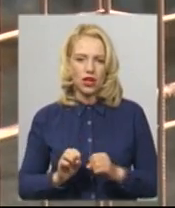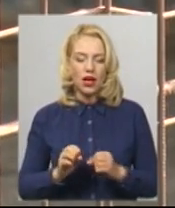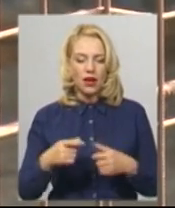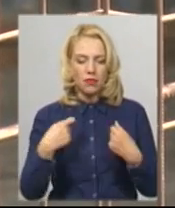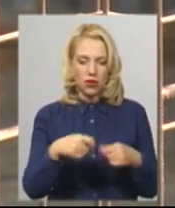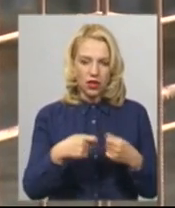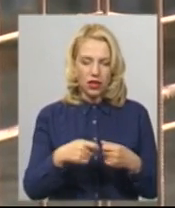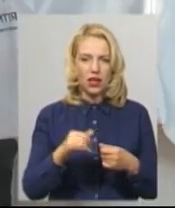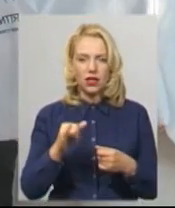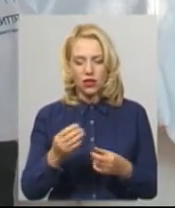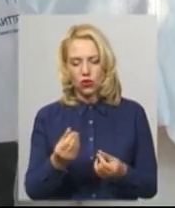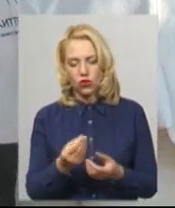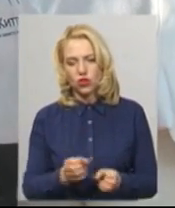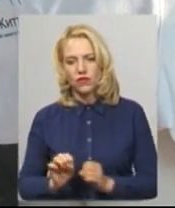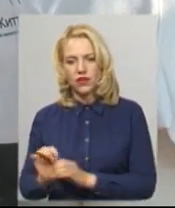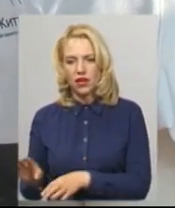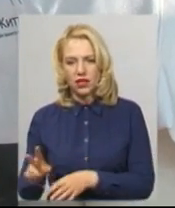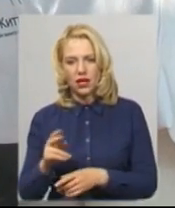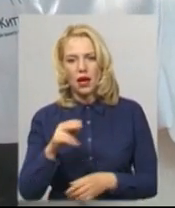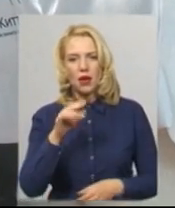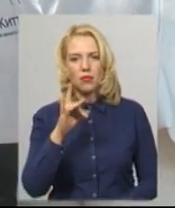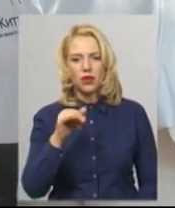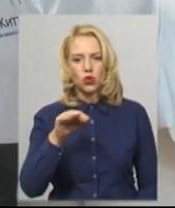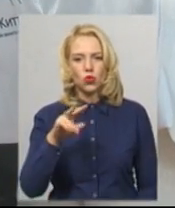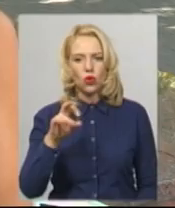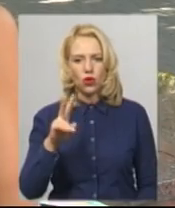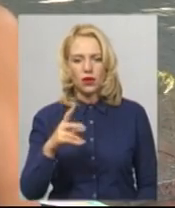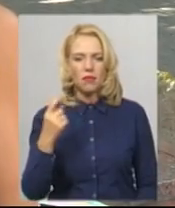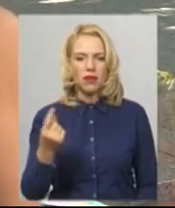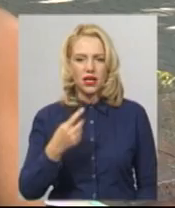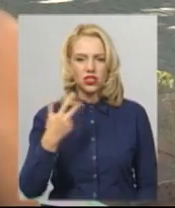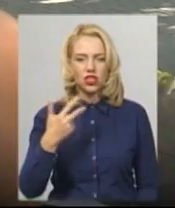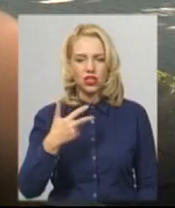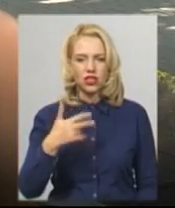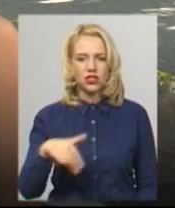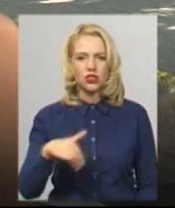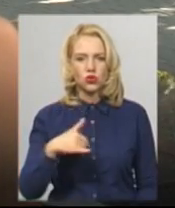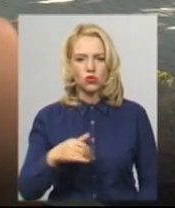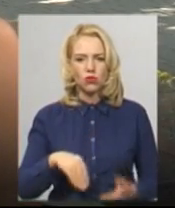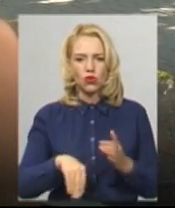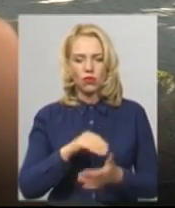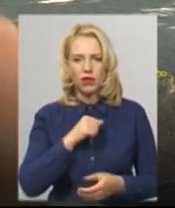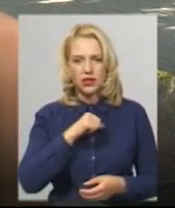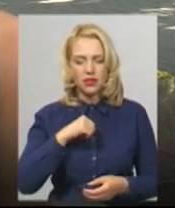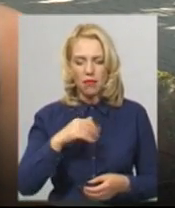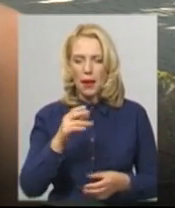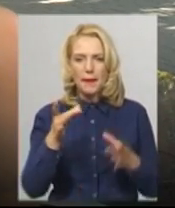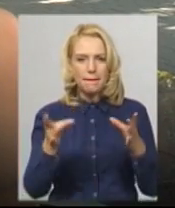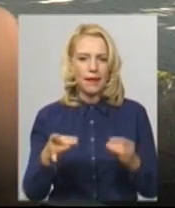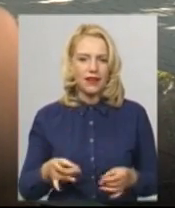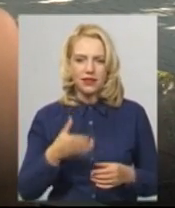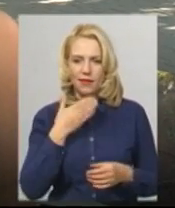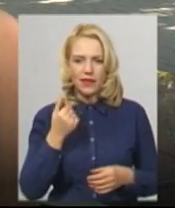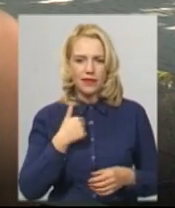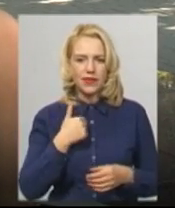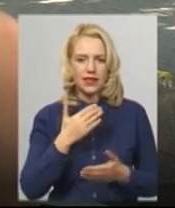мікрорайоні Дубове. Додає, перших 30 сумок купила за власні заощадження. Вже рік не користуюсь пакетами, користуюсь тільки екосумками. І в мене з